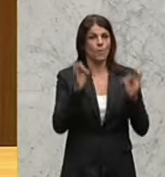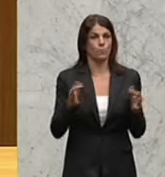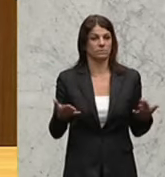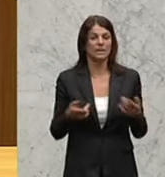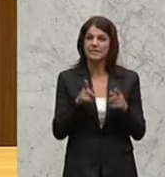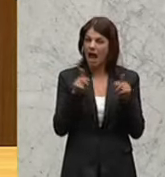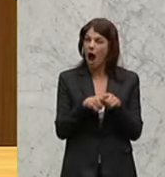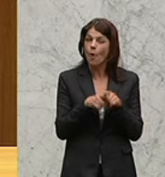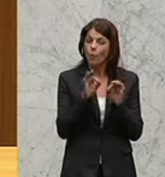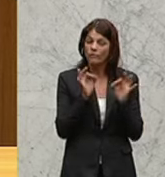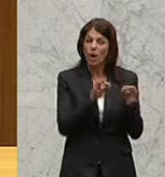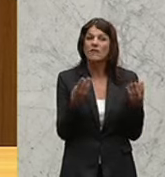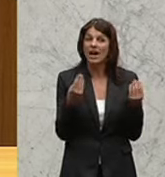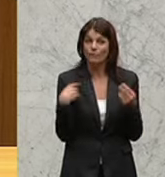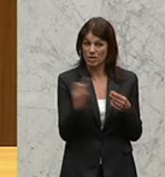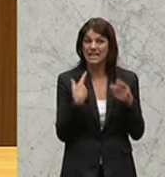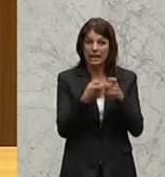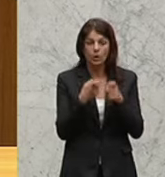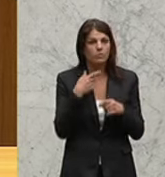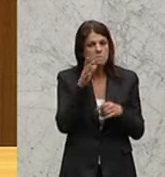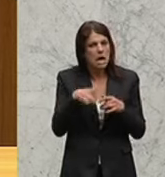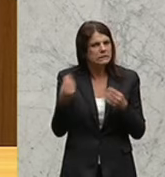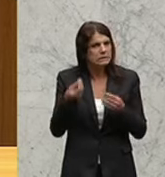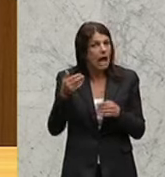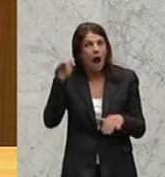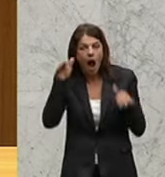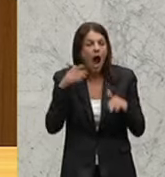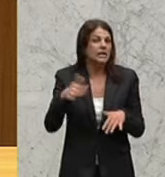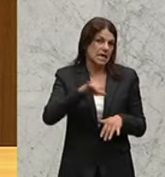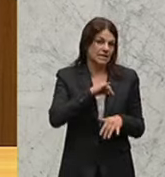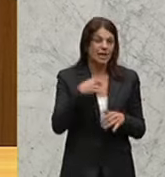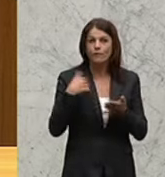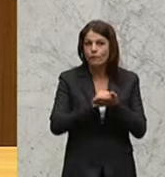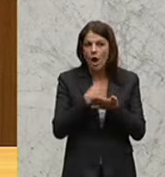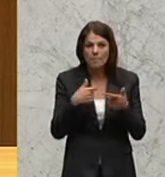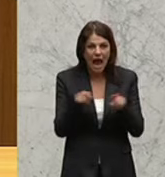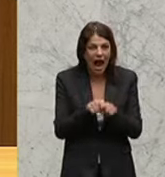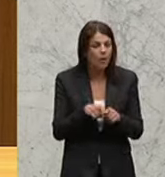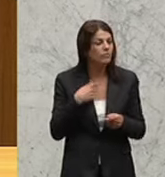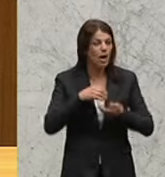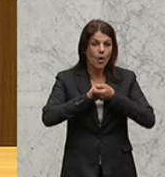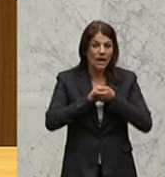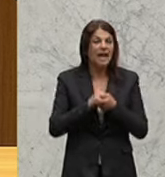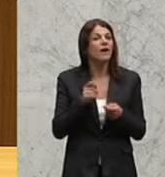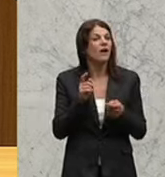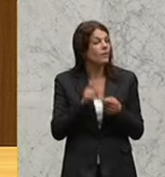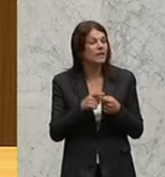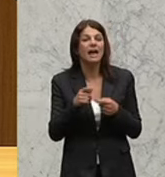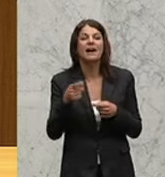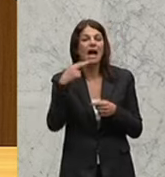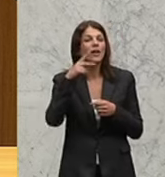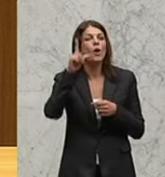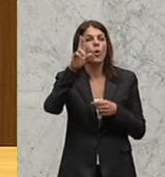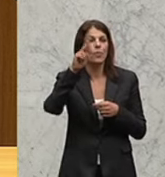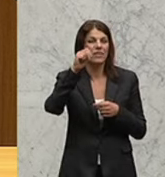Qualität unserer Debatten, wir werden noch einiges Interessantes hören. Ich freue mich darauf, ich freue mich den Kollegen Eugen Freund, Ulrike Lunacek,